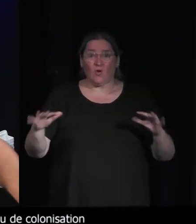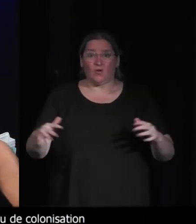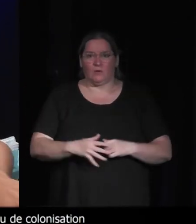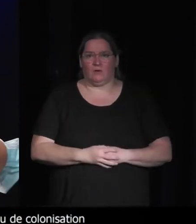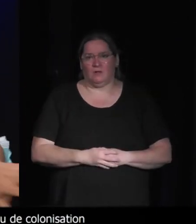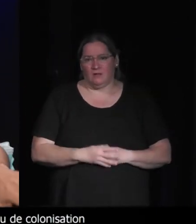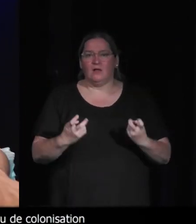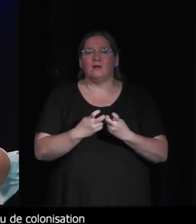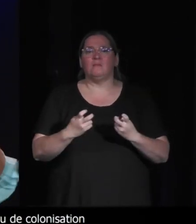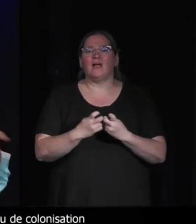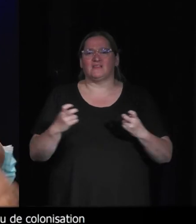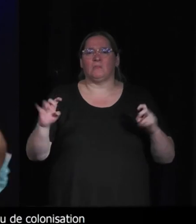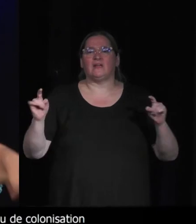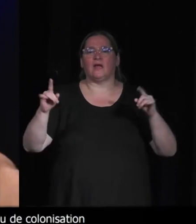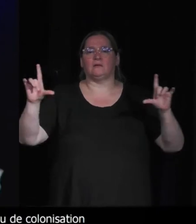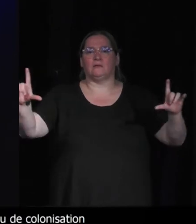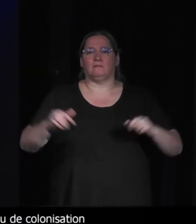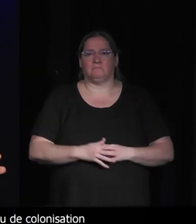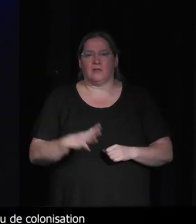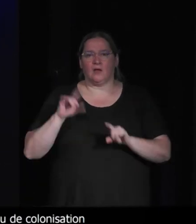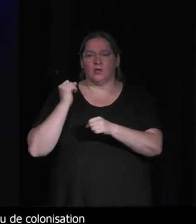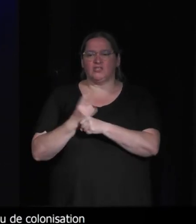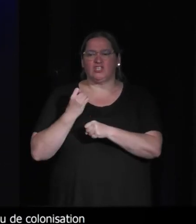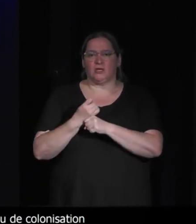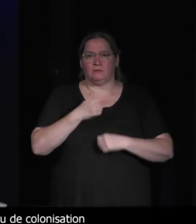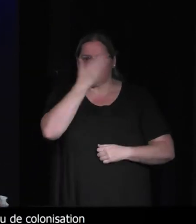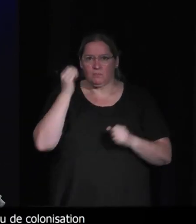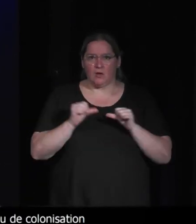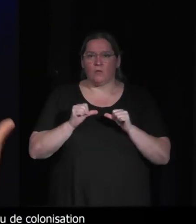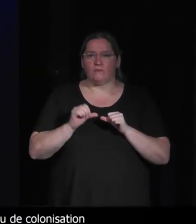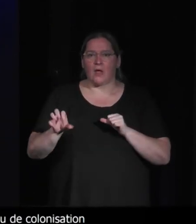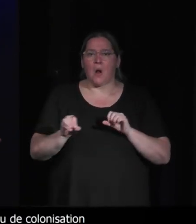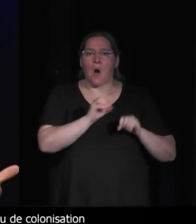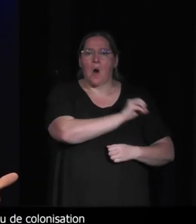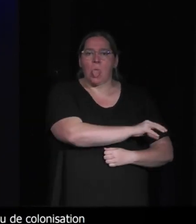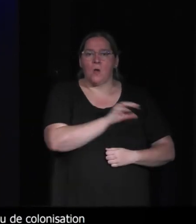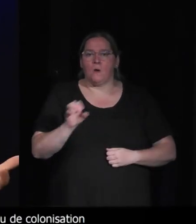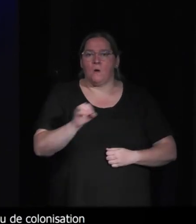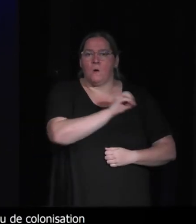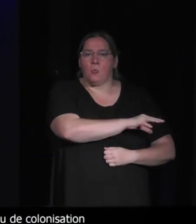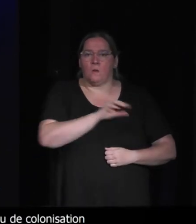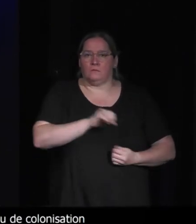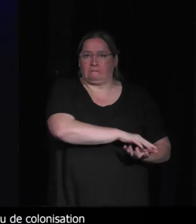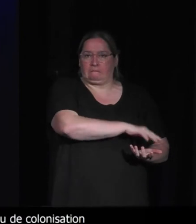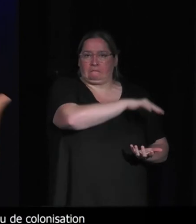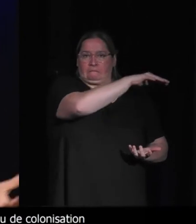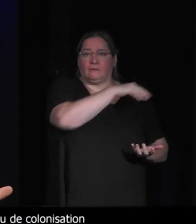saloperies qu'on entasse et qu'on ne sait pas comment traiter en se disant que peut-être plus tard, on y arrivera. Et dans mon expérience de jeu, moi, ça mène systématiquement à des espèces de